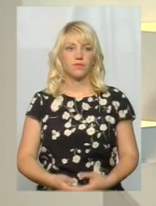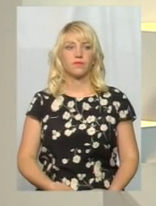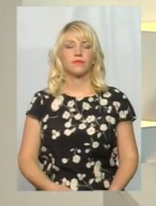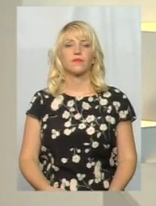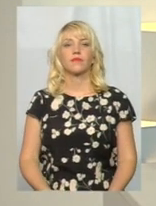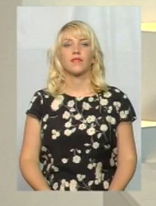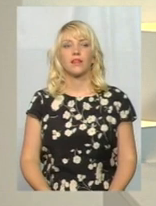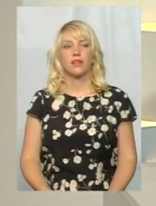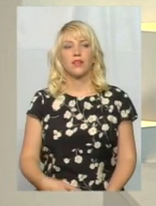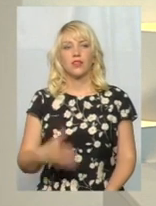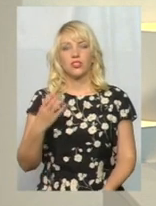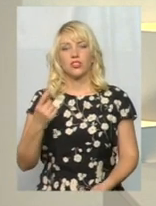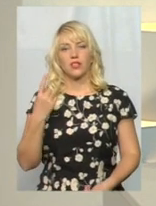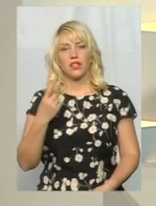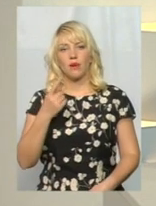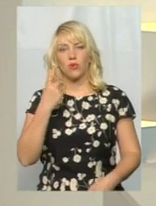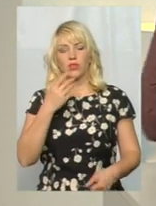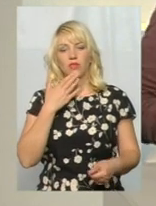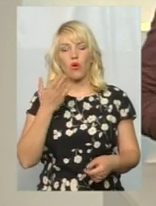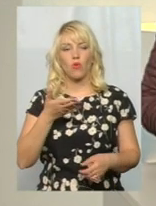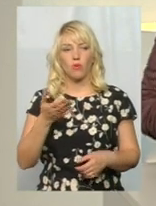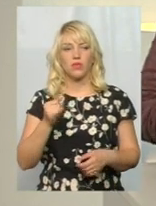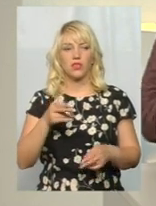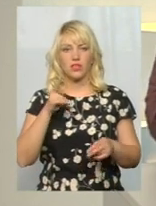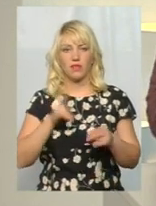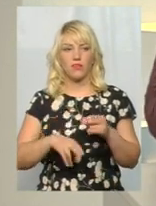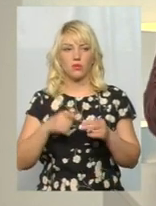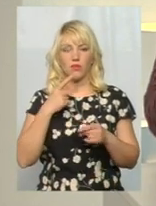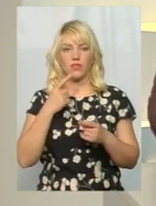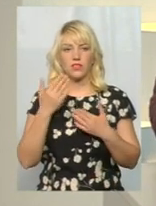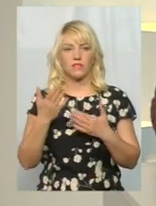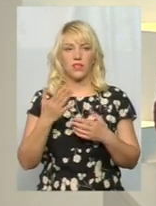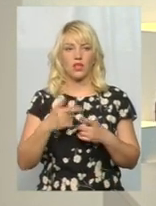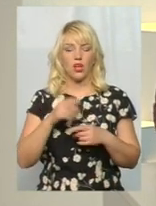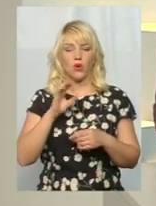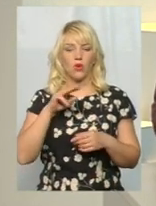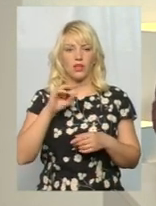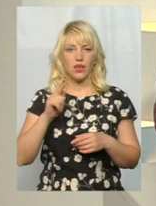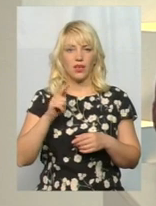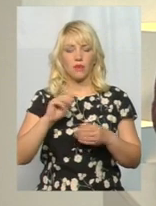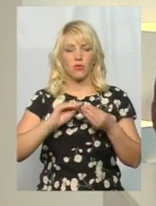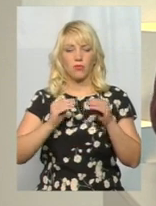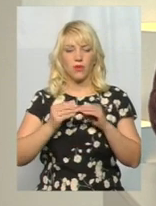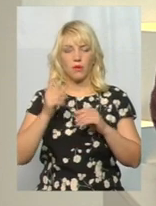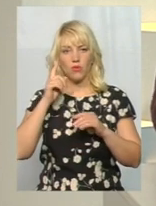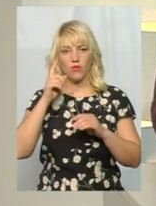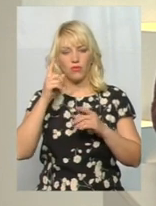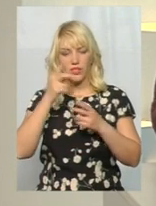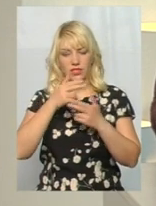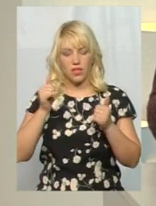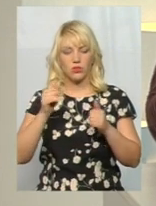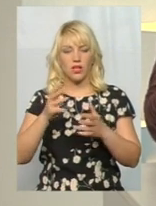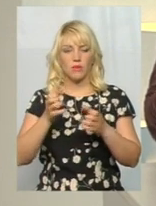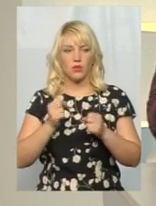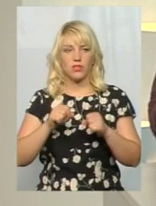І ще хвилинку, даємо ще один коментар, і тоді завершуємо говорити з вами. В ОТГ проблему визнають і беруть це